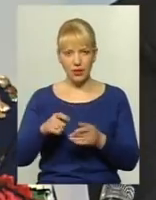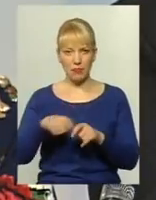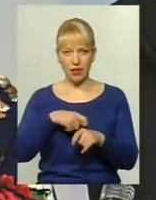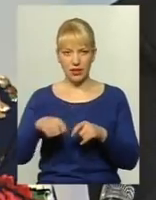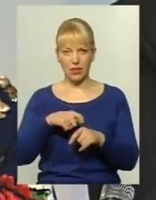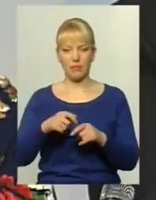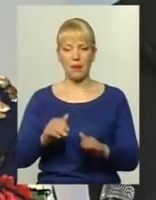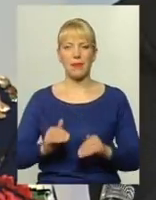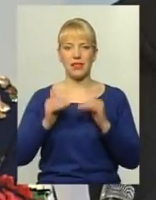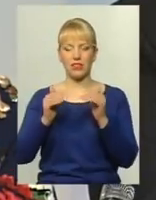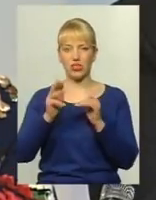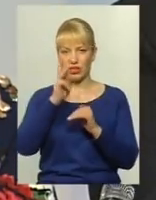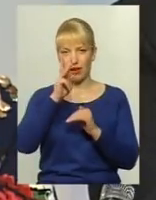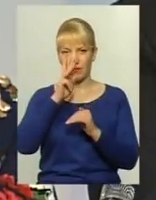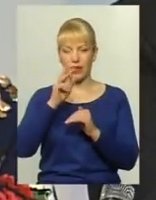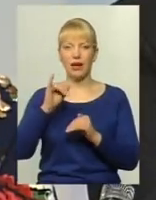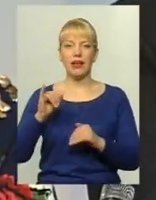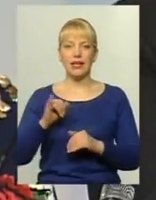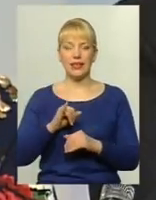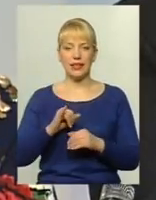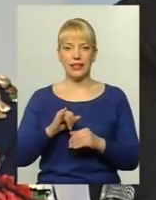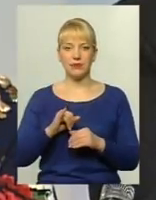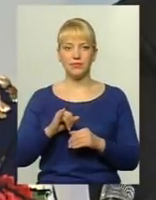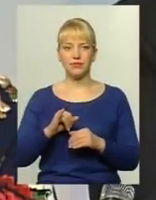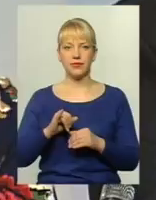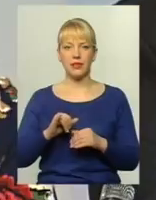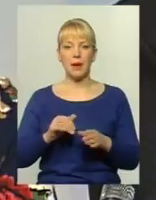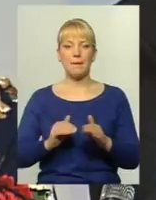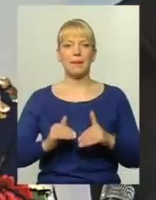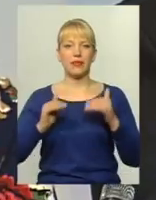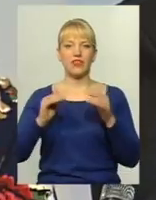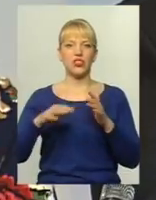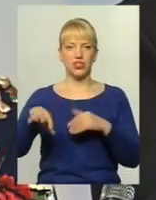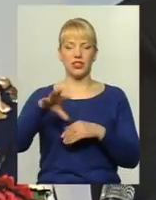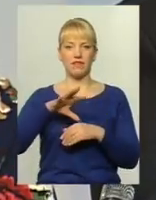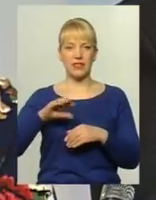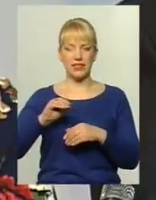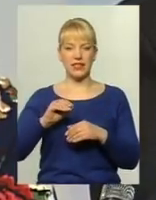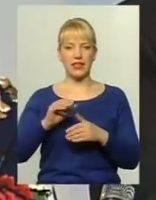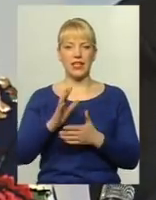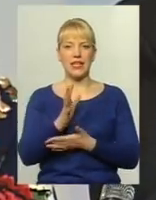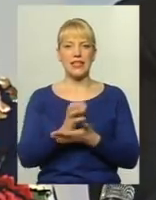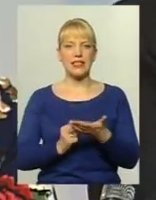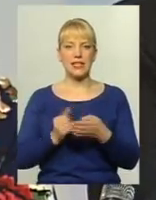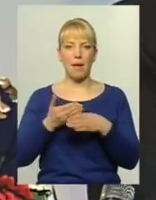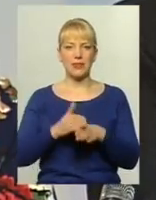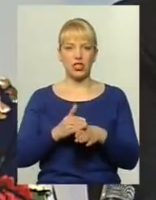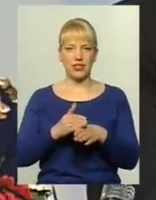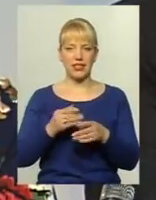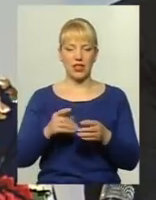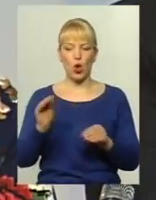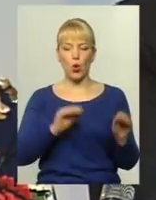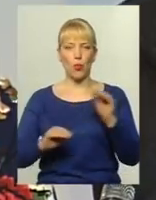мінімальної заробітної плати І підвищення всіх запчастин, комплектуючих